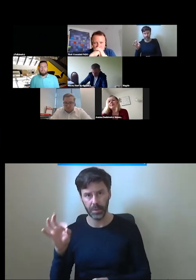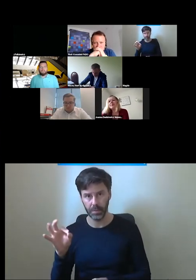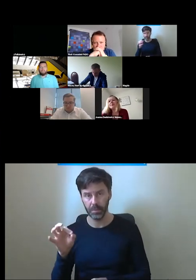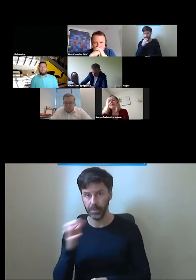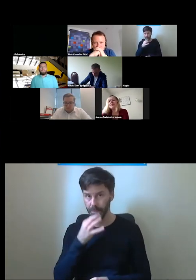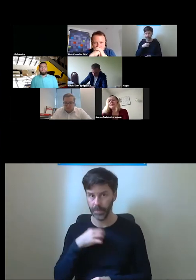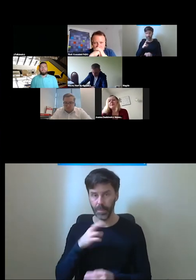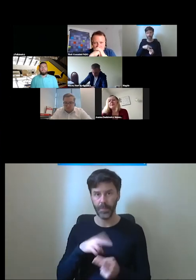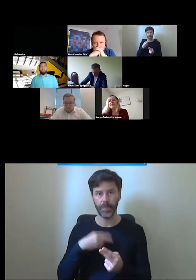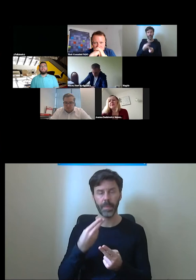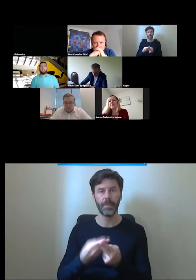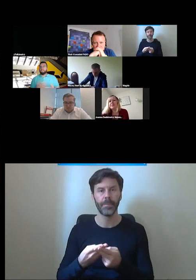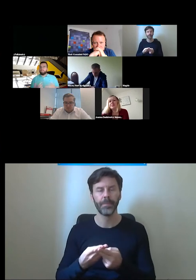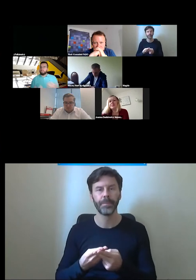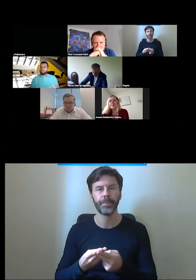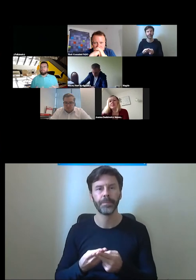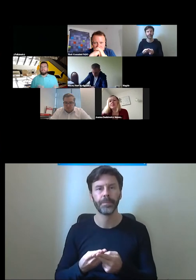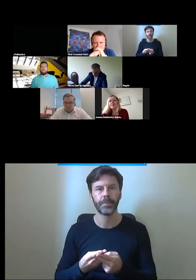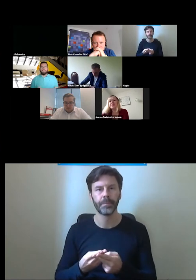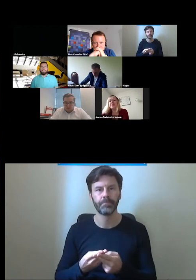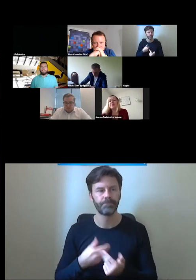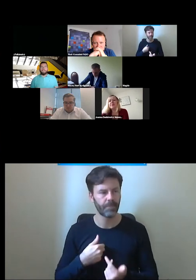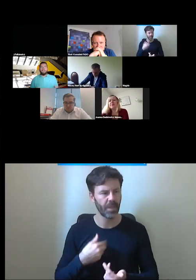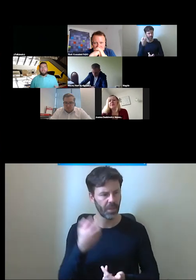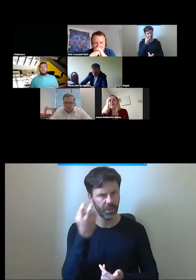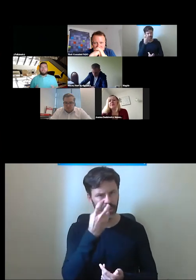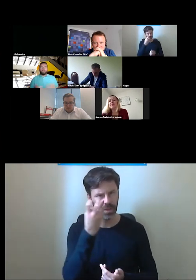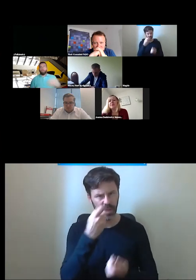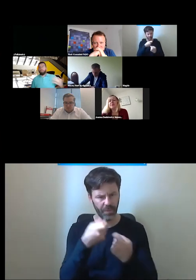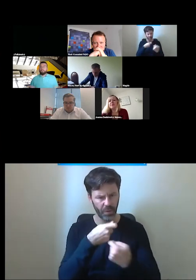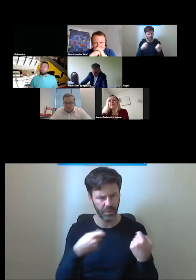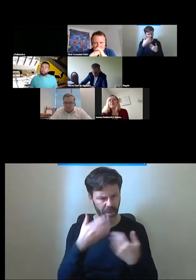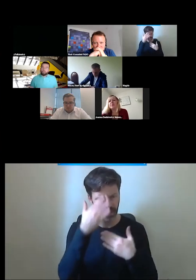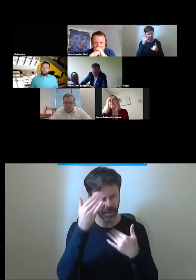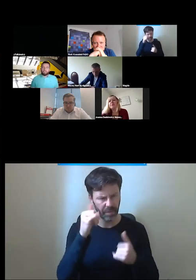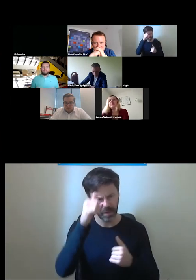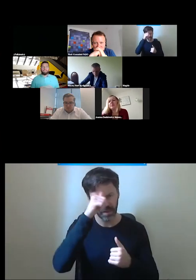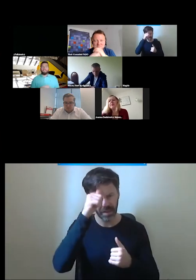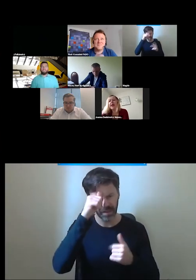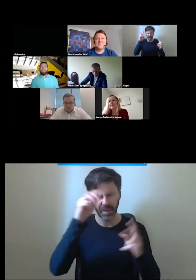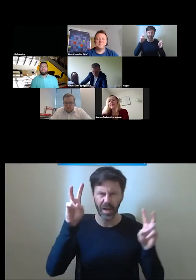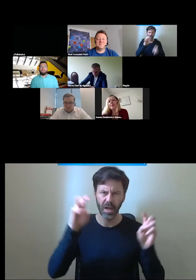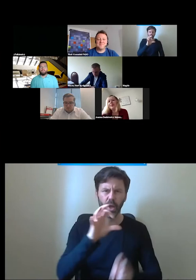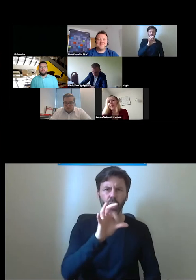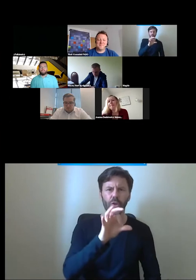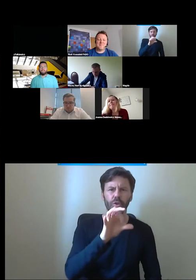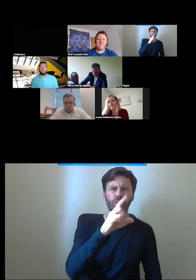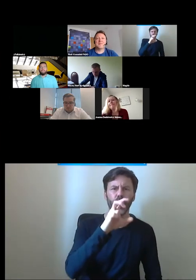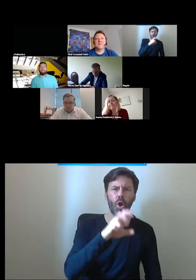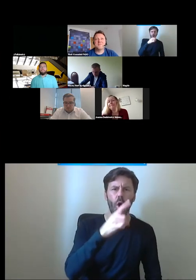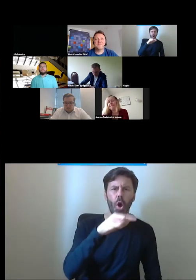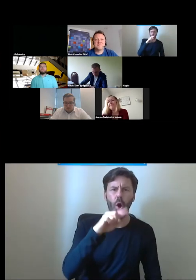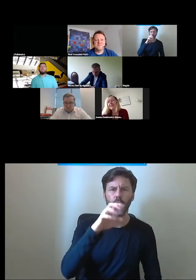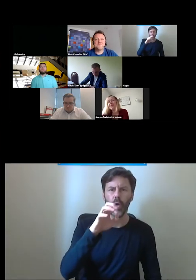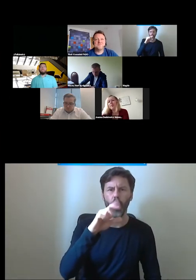ciekawym rozwiązaniem są i teraz nie wiem jak to dokładnie nazwać schodopodnośnik to znaczy chodzi mi o rozwiązanie